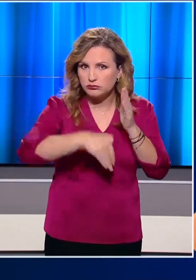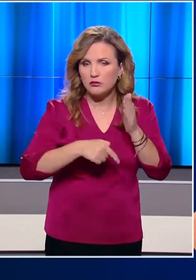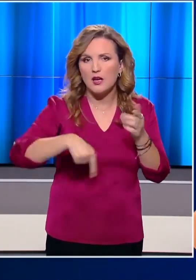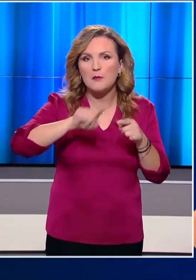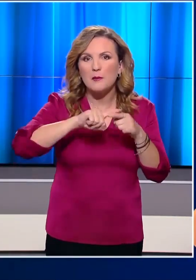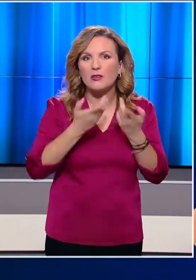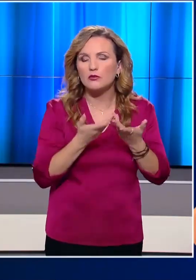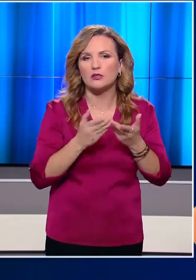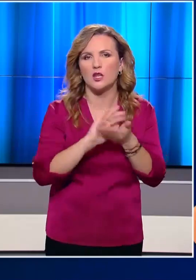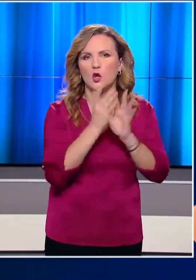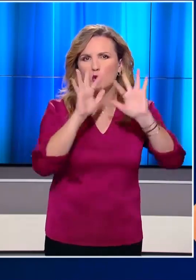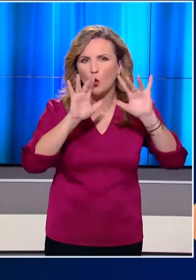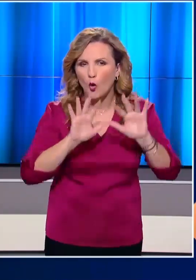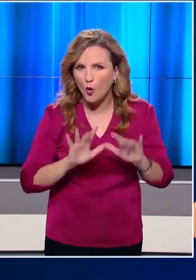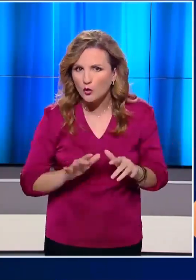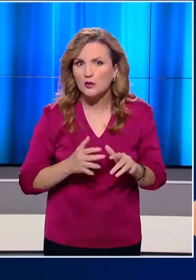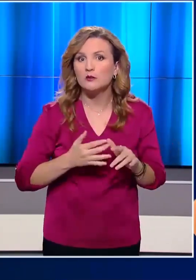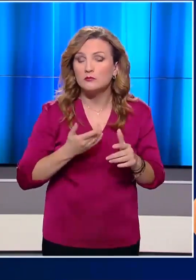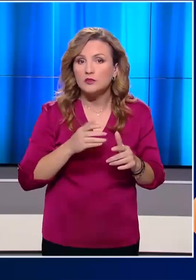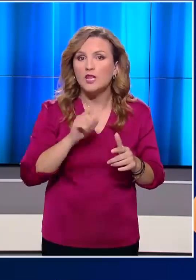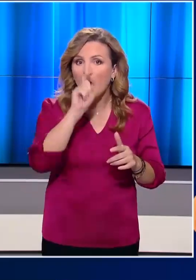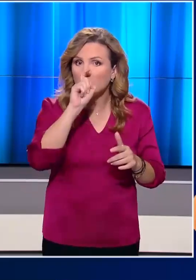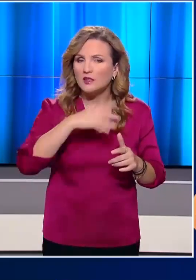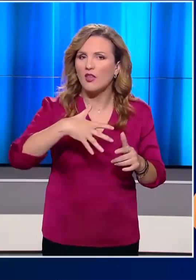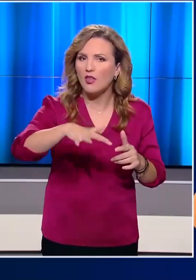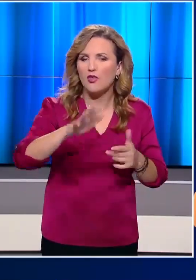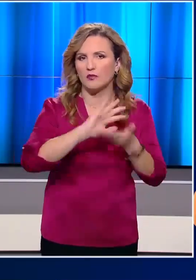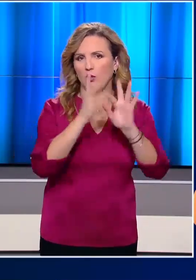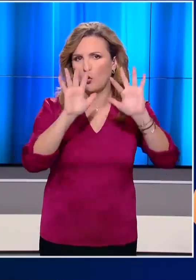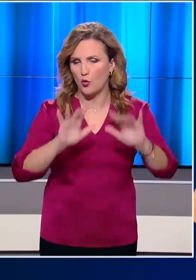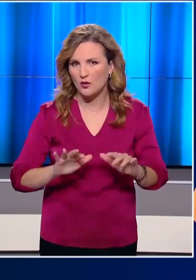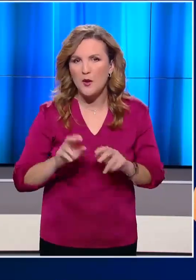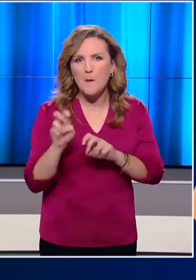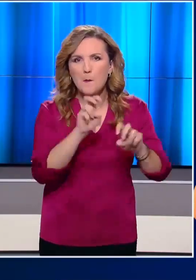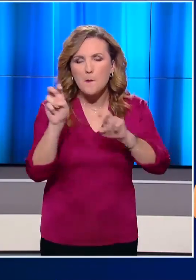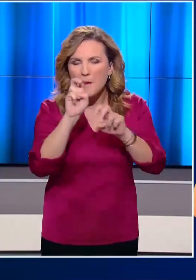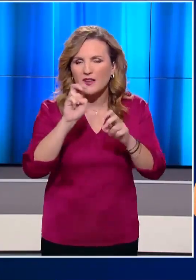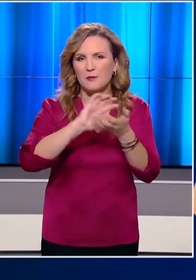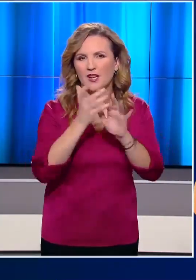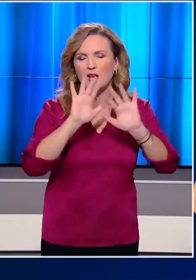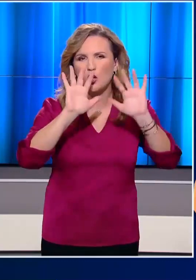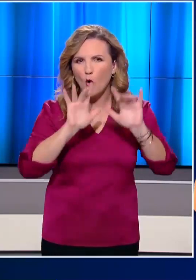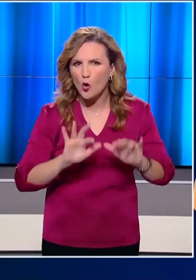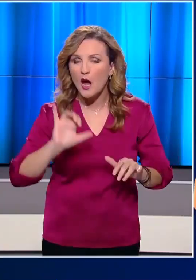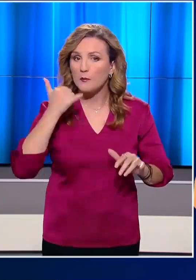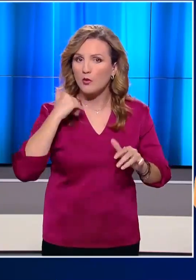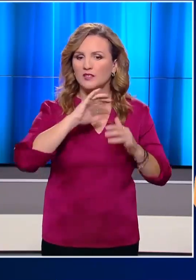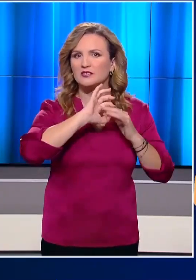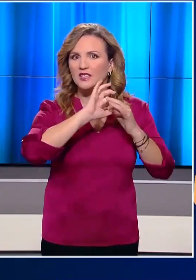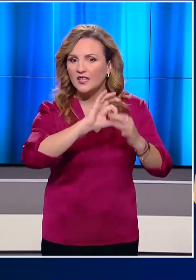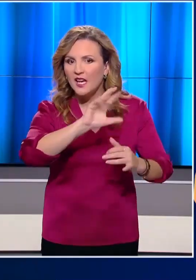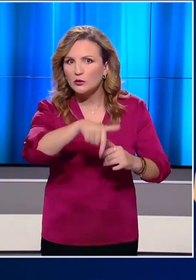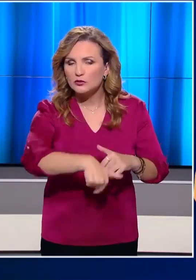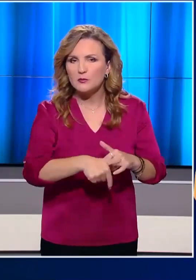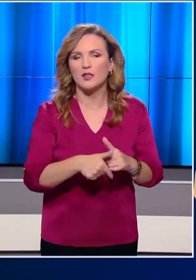χιονοπτώσεις που αναμένεται να κάνουν την εμφάνισή τους και στην Αττική. Στα Λευκαντήθηκη Πάρνηθα όπου χιονίζει από χτες το βράδυ. Η κακοκαιρία